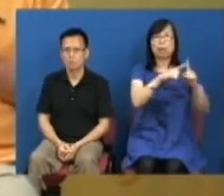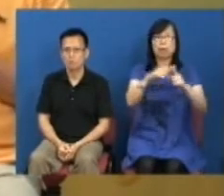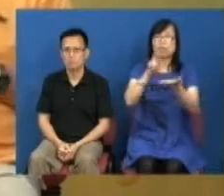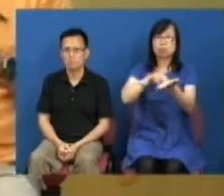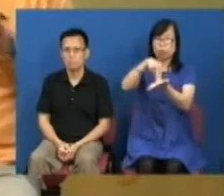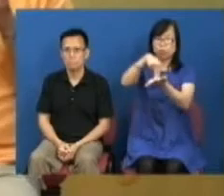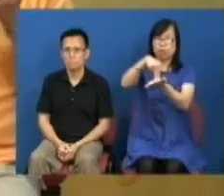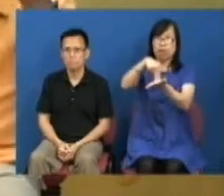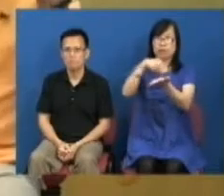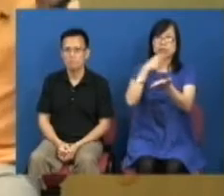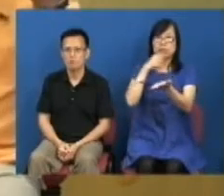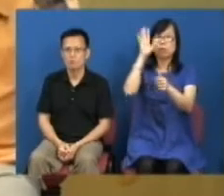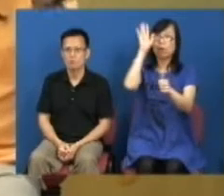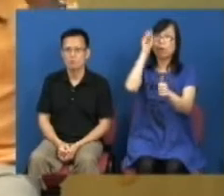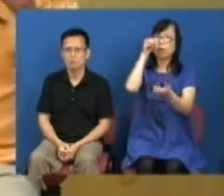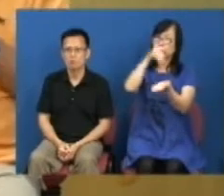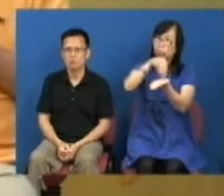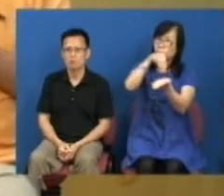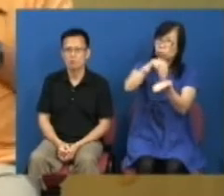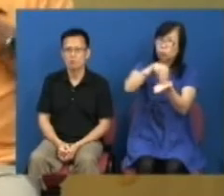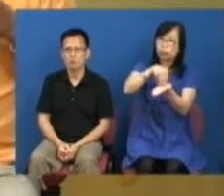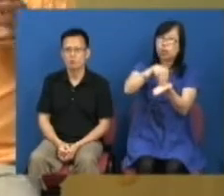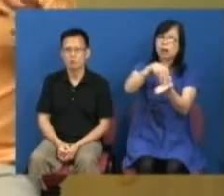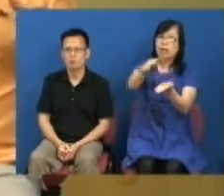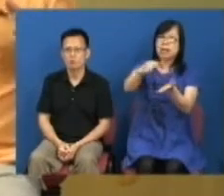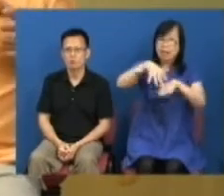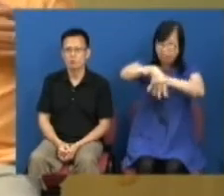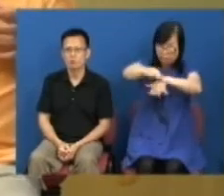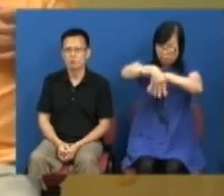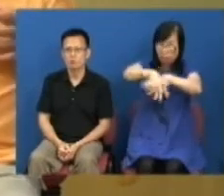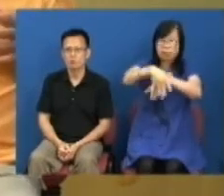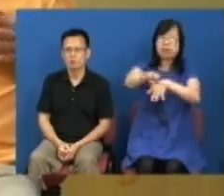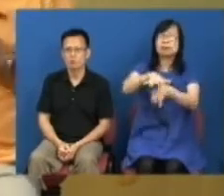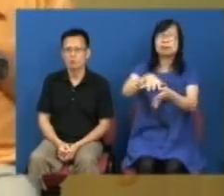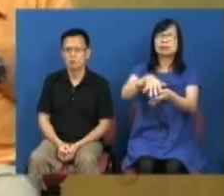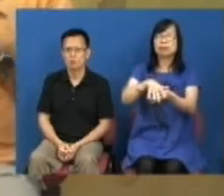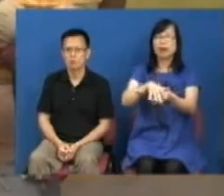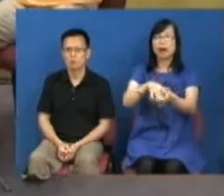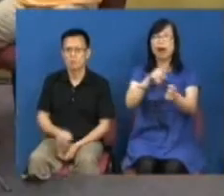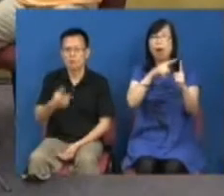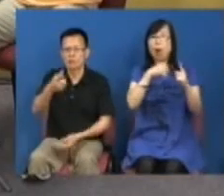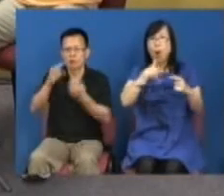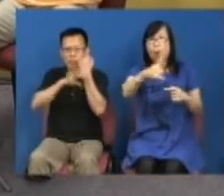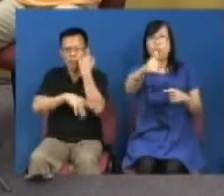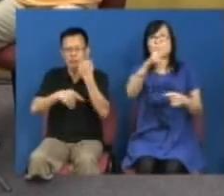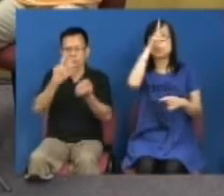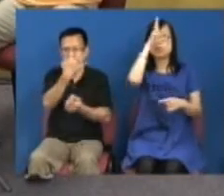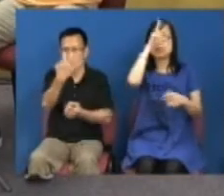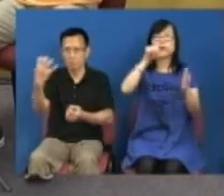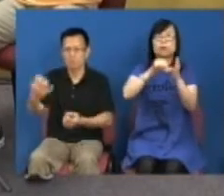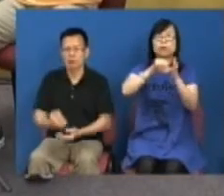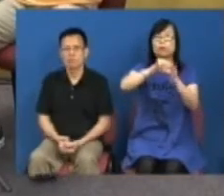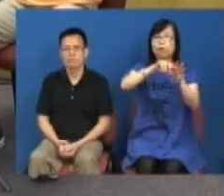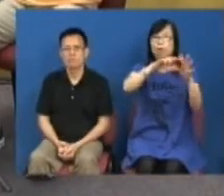办单位要确保很清楚确保游行人士和游行队伍去到政府总部即是